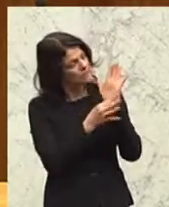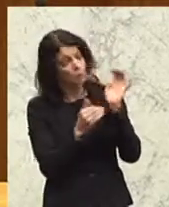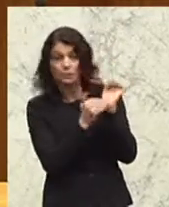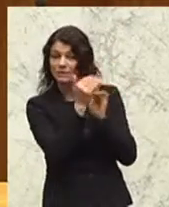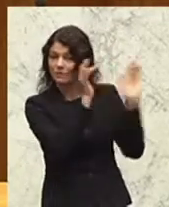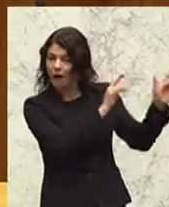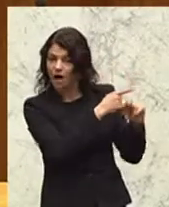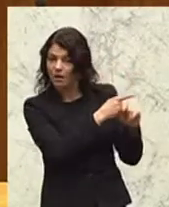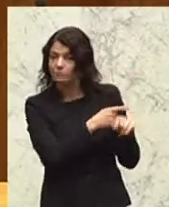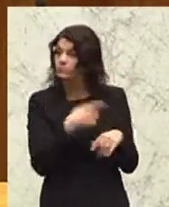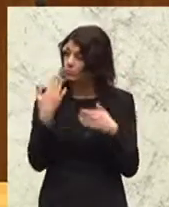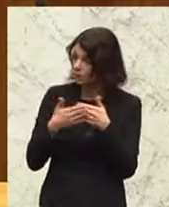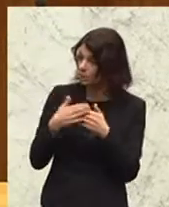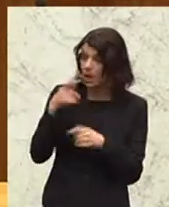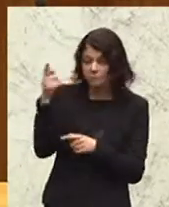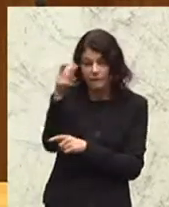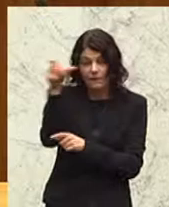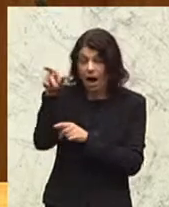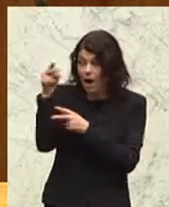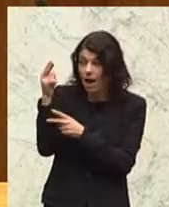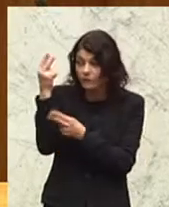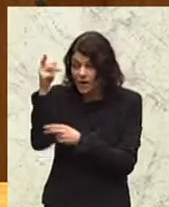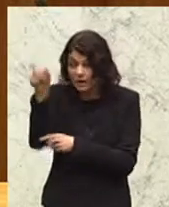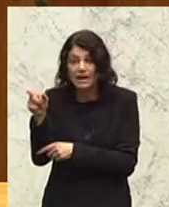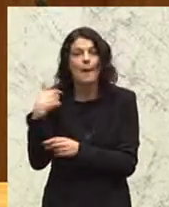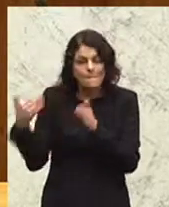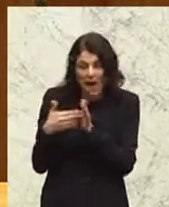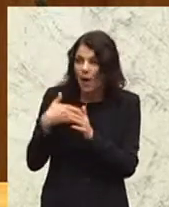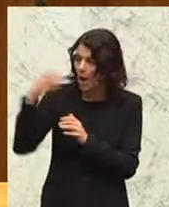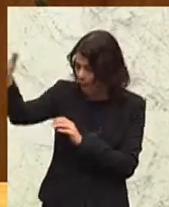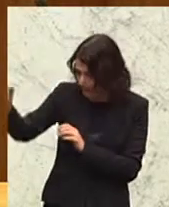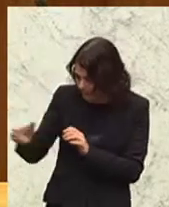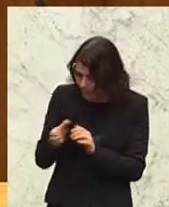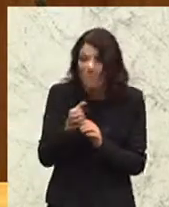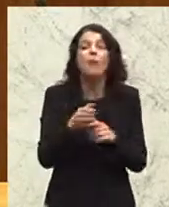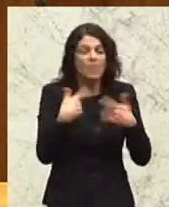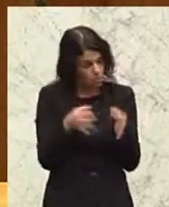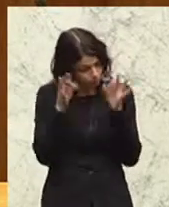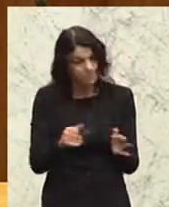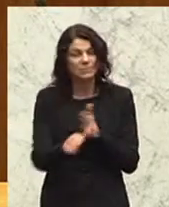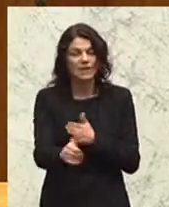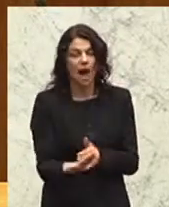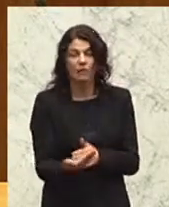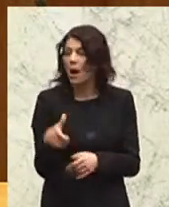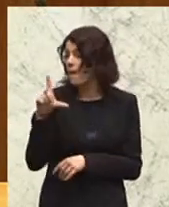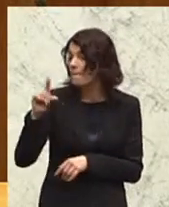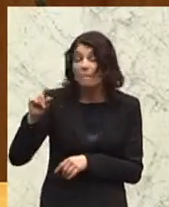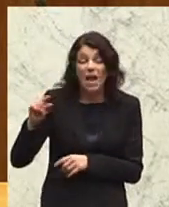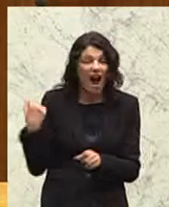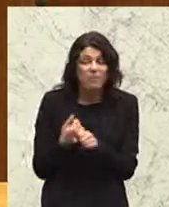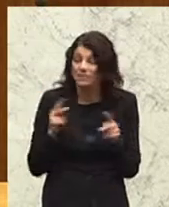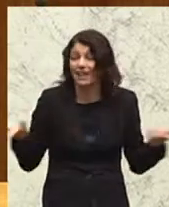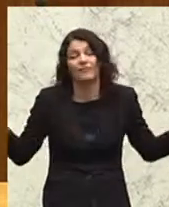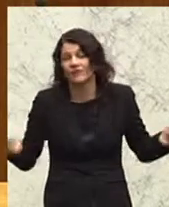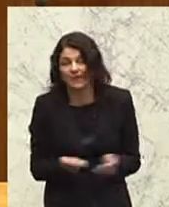dass wir jene Schlüsselarbeitskräfte hereinholen, die wir auch brauchen, aber auch dementsprechend bezahlen. Denn Billigarbeitskräfte, na ja,